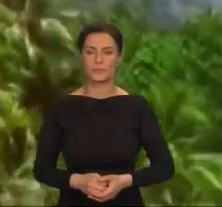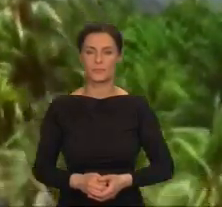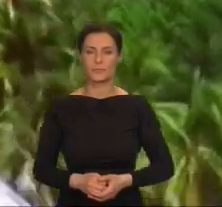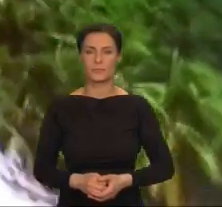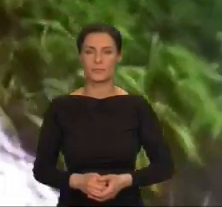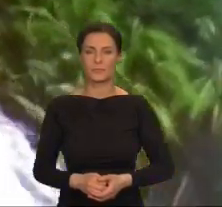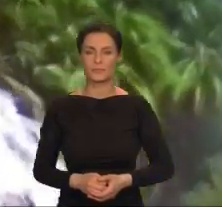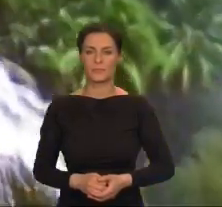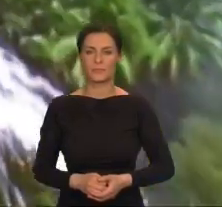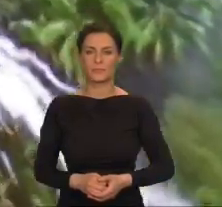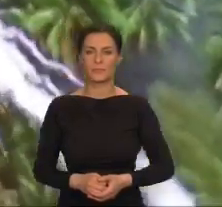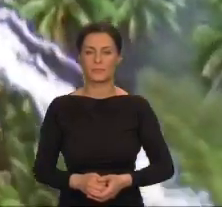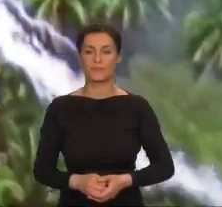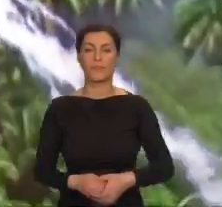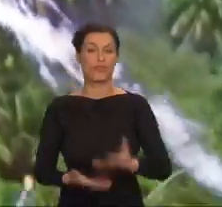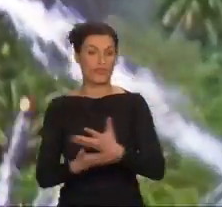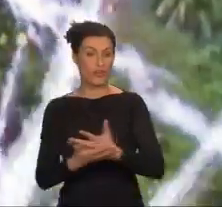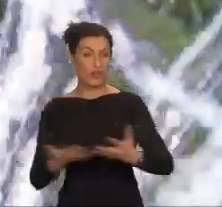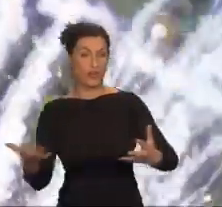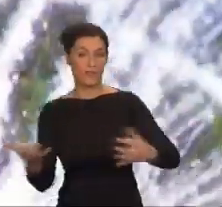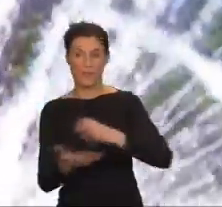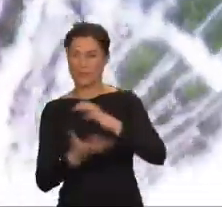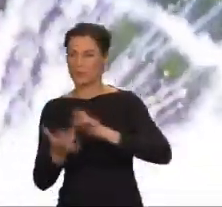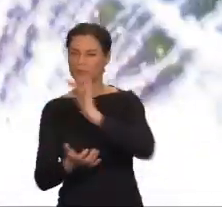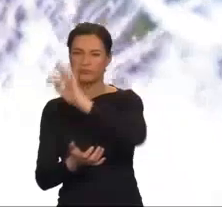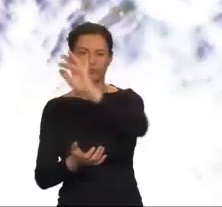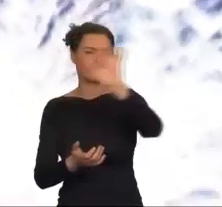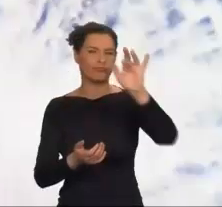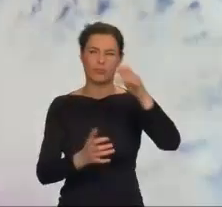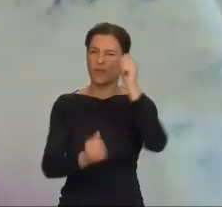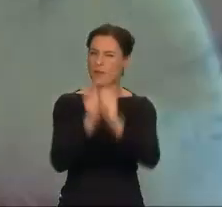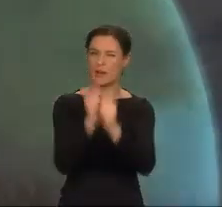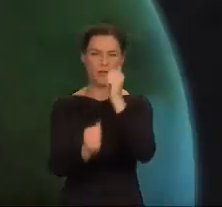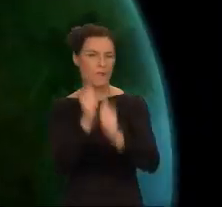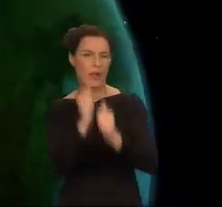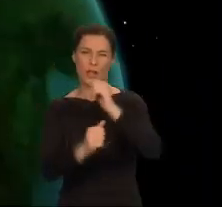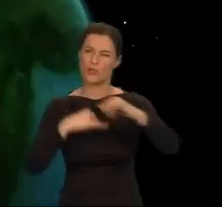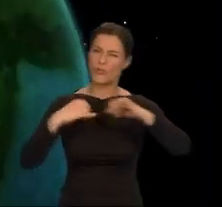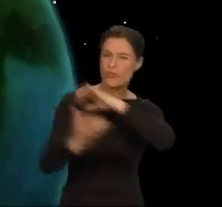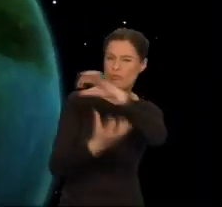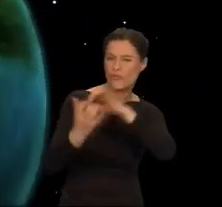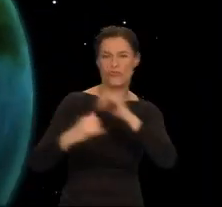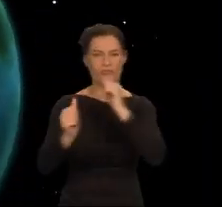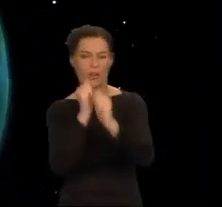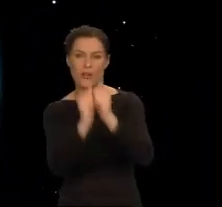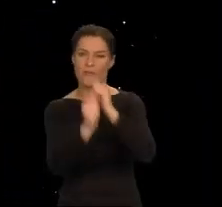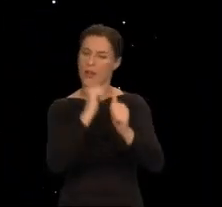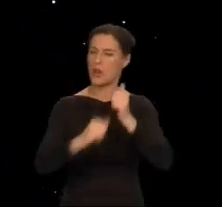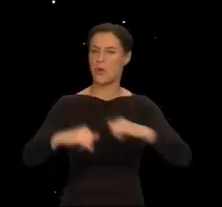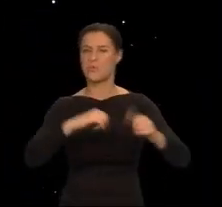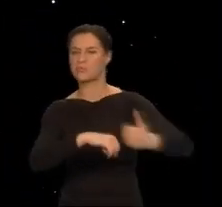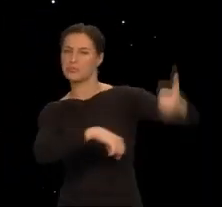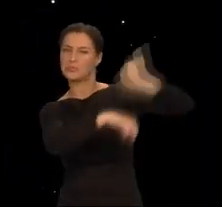W wielu miejscach na Ziemi toczyła się brutalna walka o władzę i dominację. Znajdowała odbicie w moich